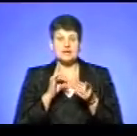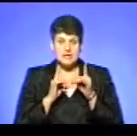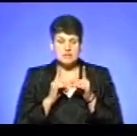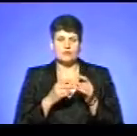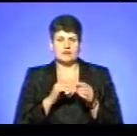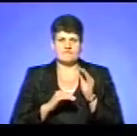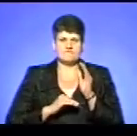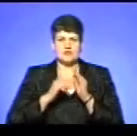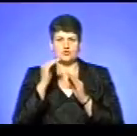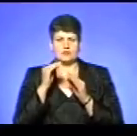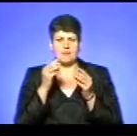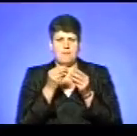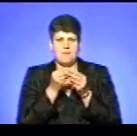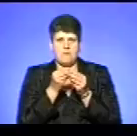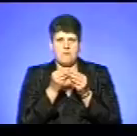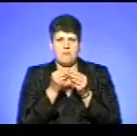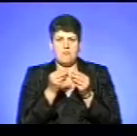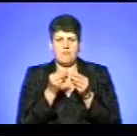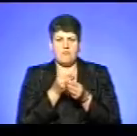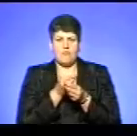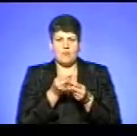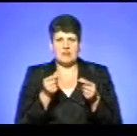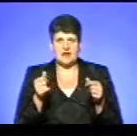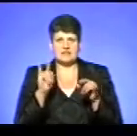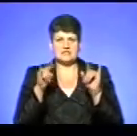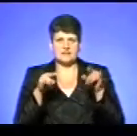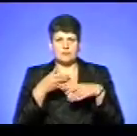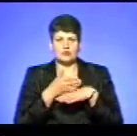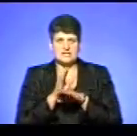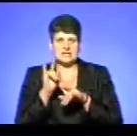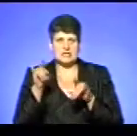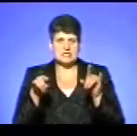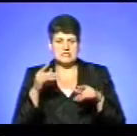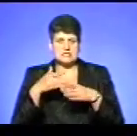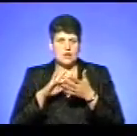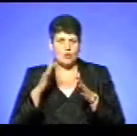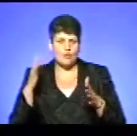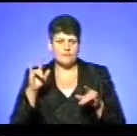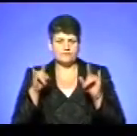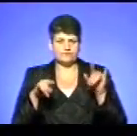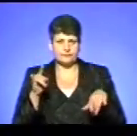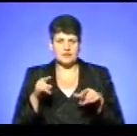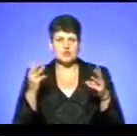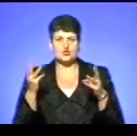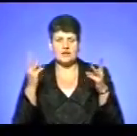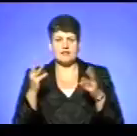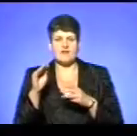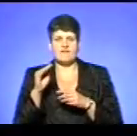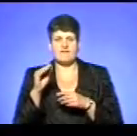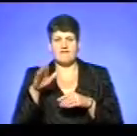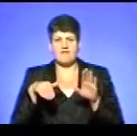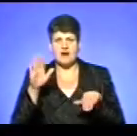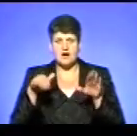поплавилися деякі пластикові вікна, потріскало скло, десь згоріла фарба на